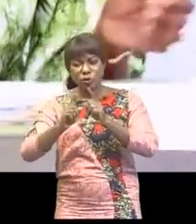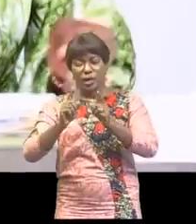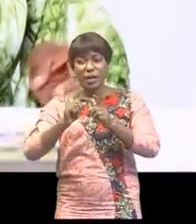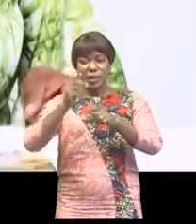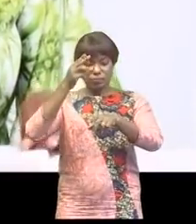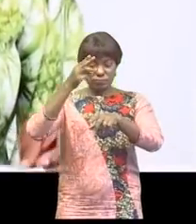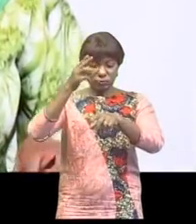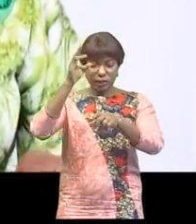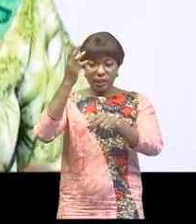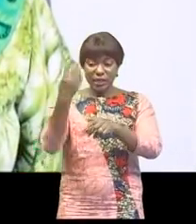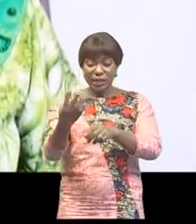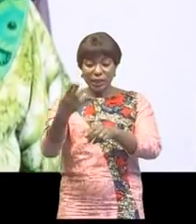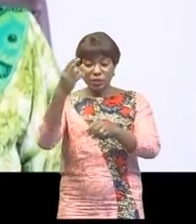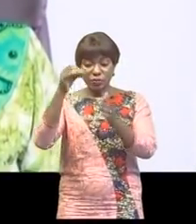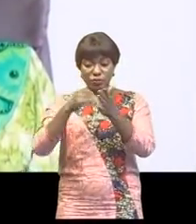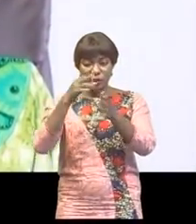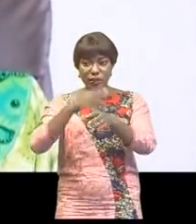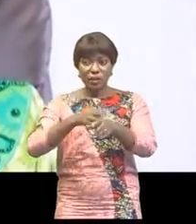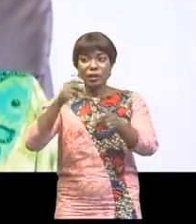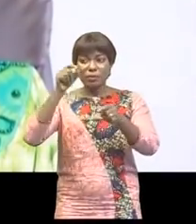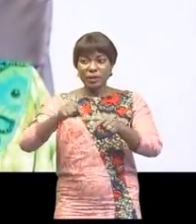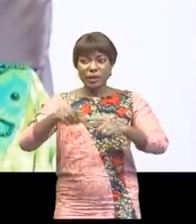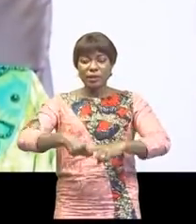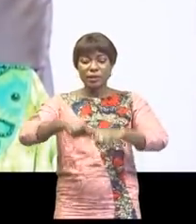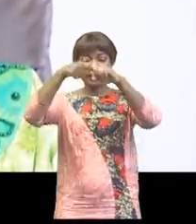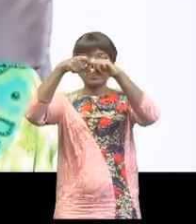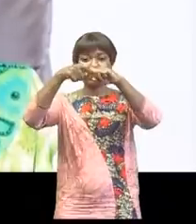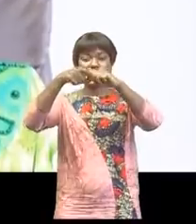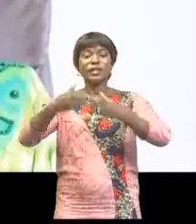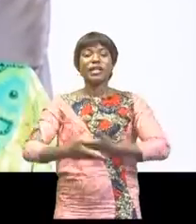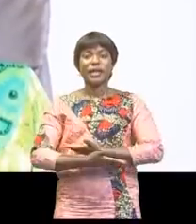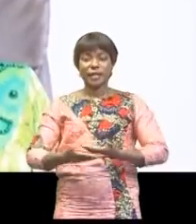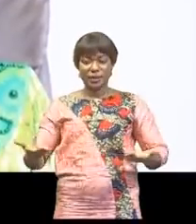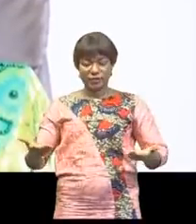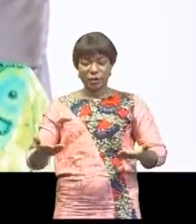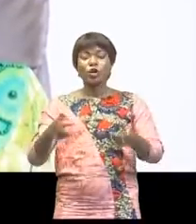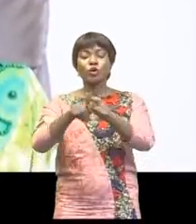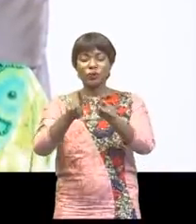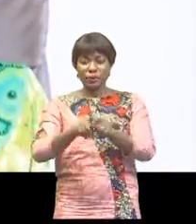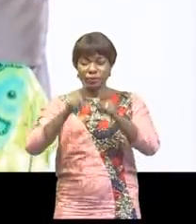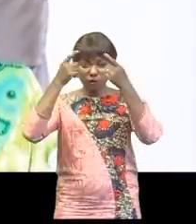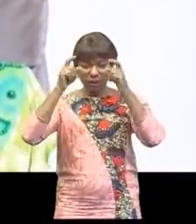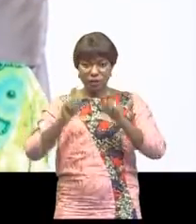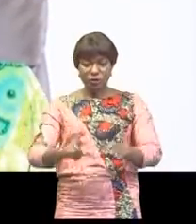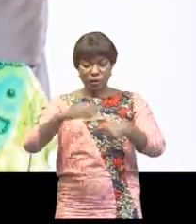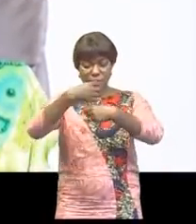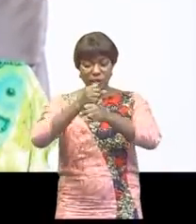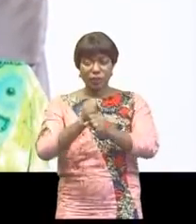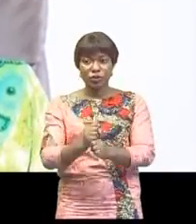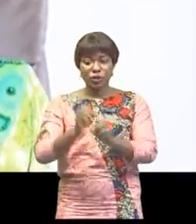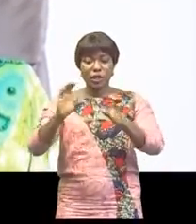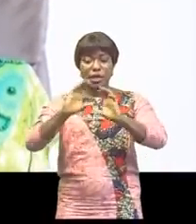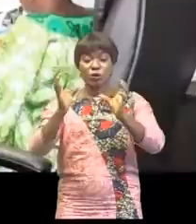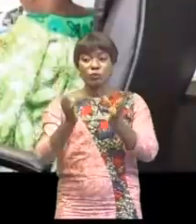syndical, il a obtenu la suspension de la grève et il a été convenu de la création d'une